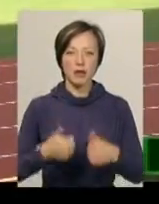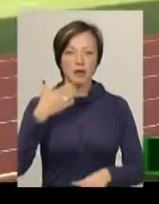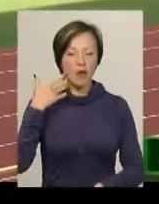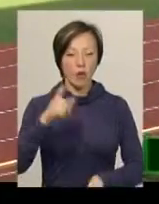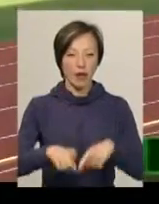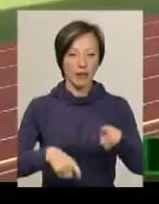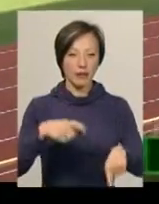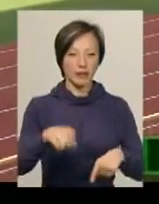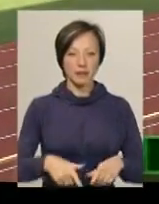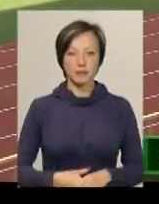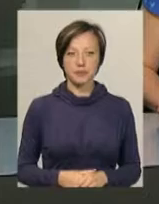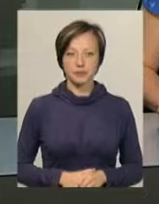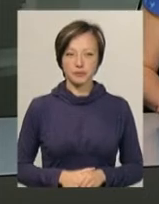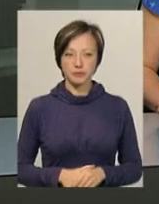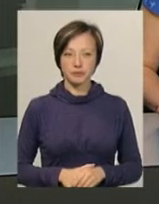легкої атлетики.